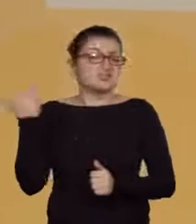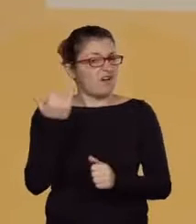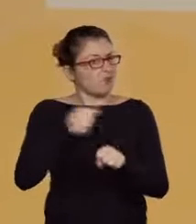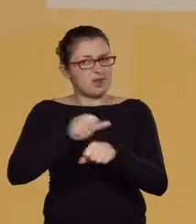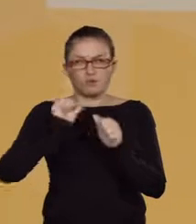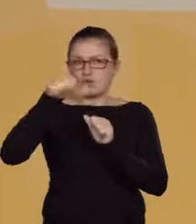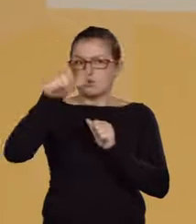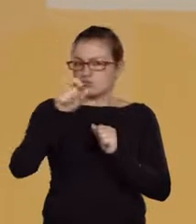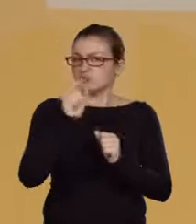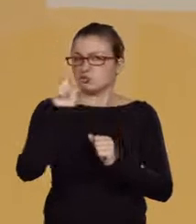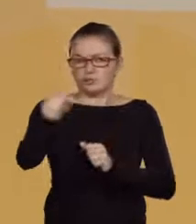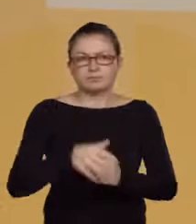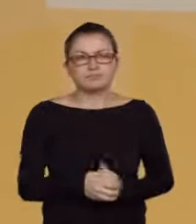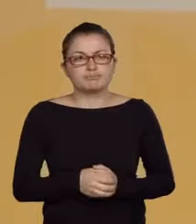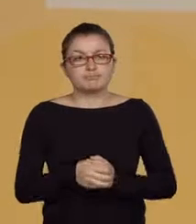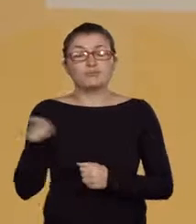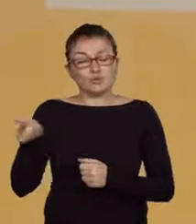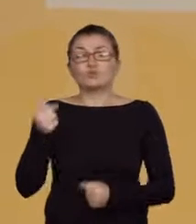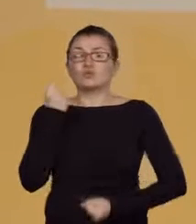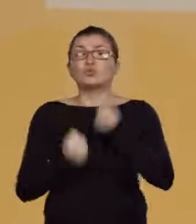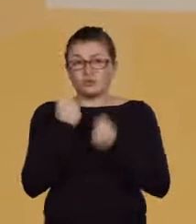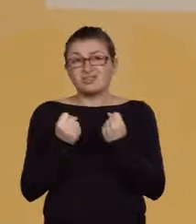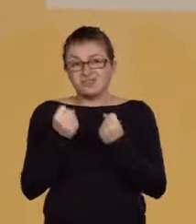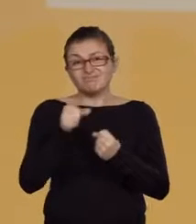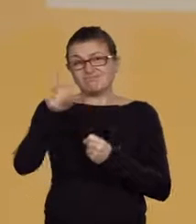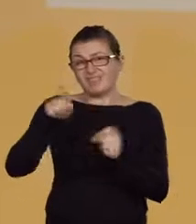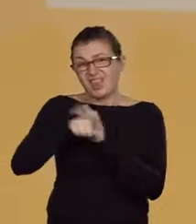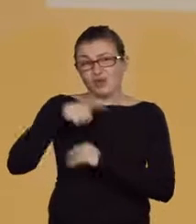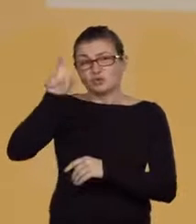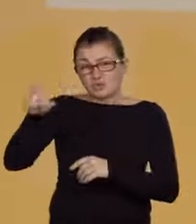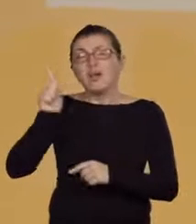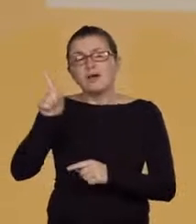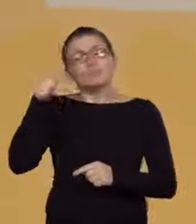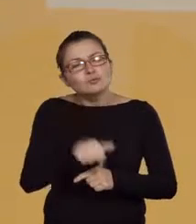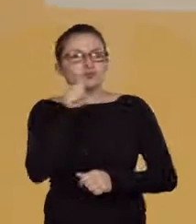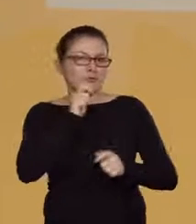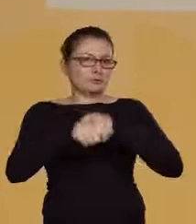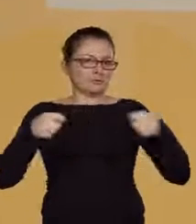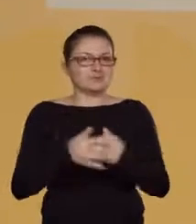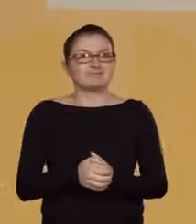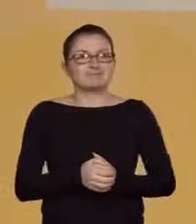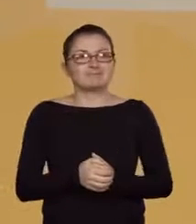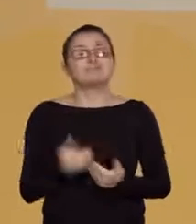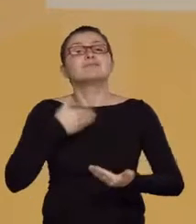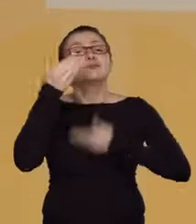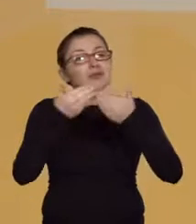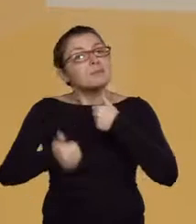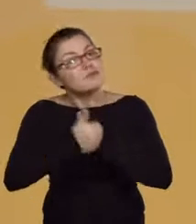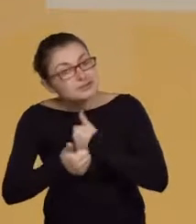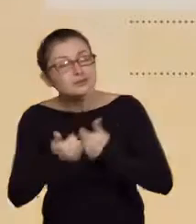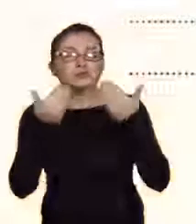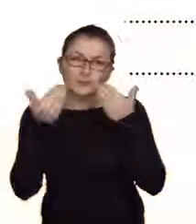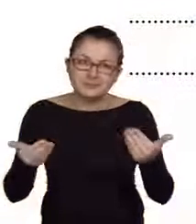stanowią dla zdających niemałe wyzwanie. Wyzwanie jednak, z którym koniecznie należy się mierzyć. Życzę powodzenia.